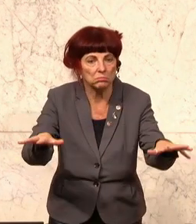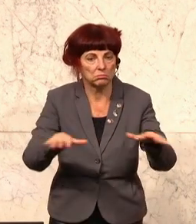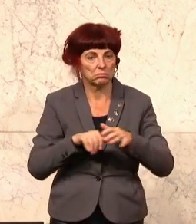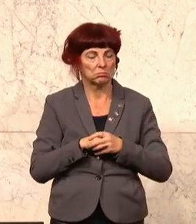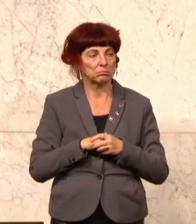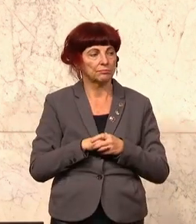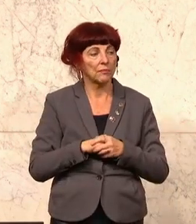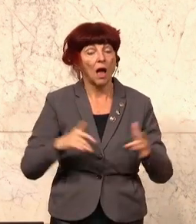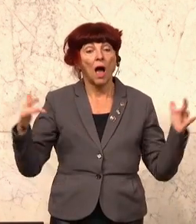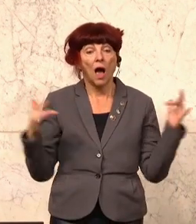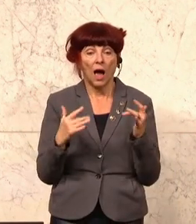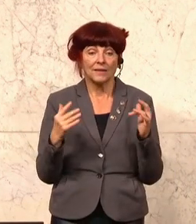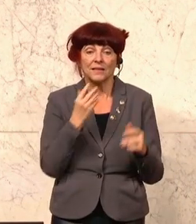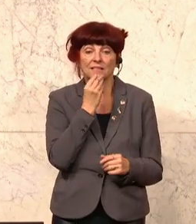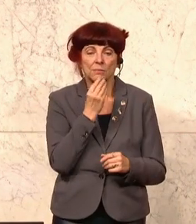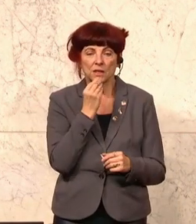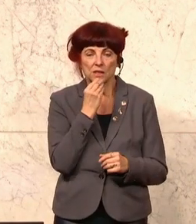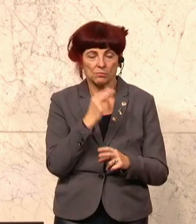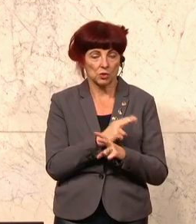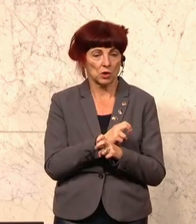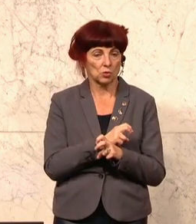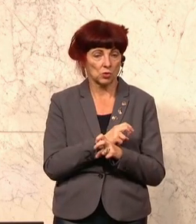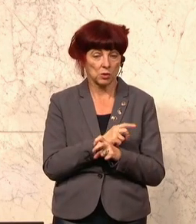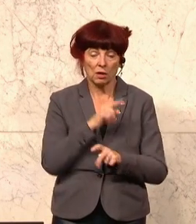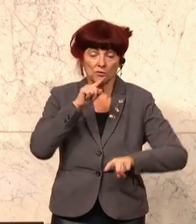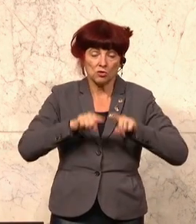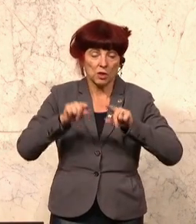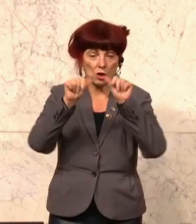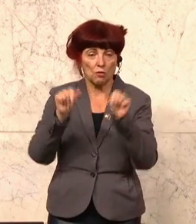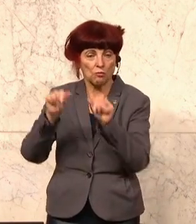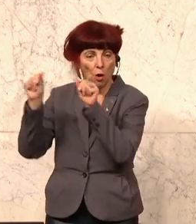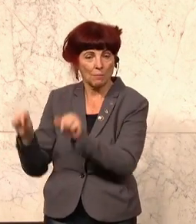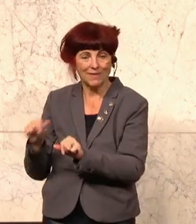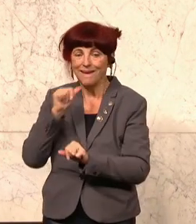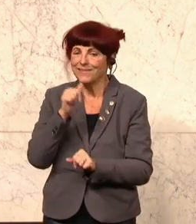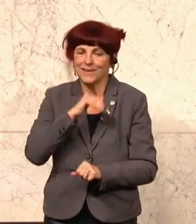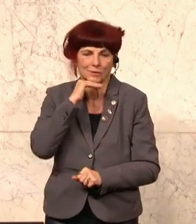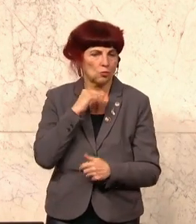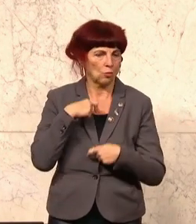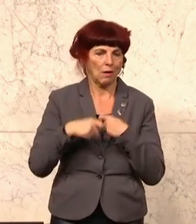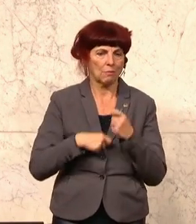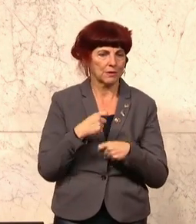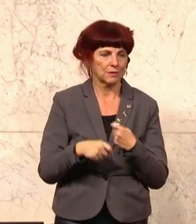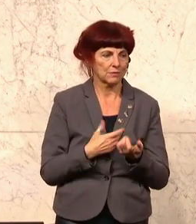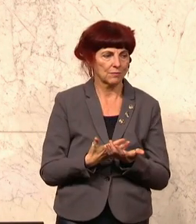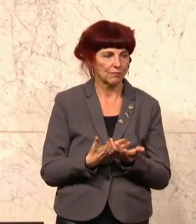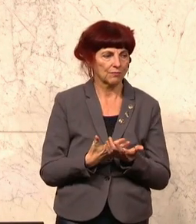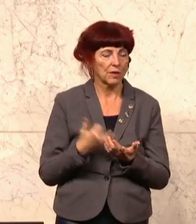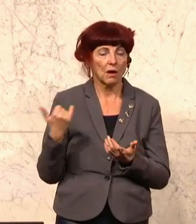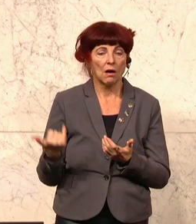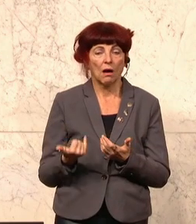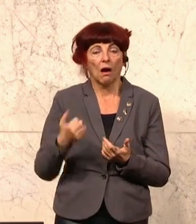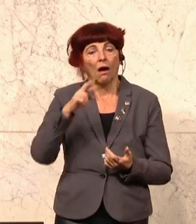Der Antisemitismus in Österreich, in all seinen Ausprägungen, ist nicht ausreichend bearbeitet. Er findet sich im